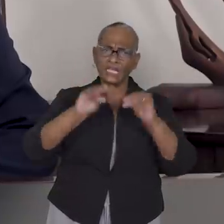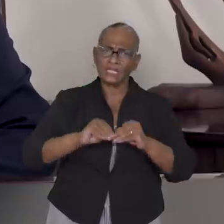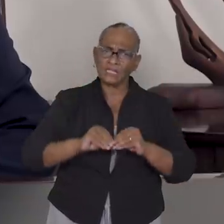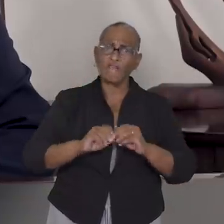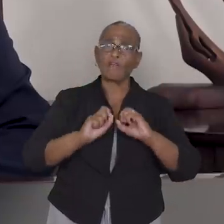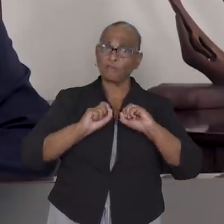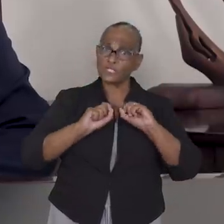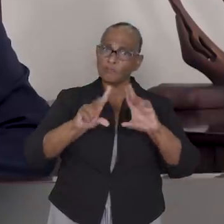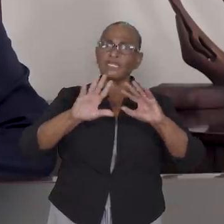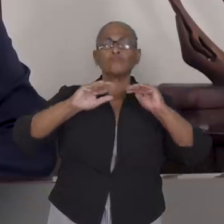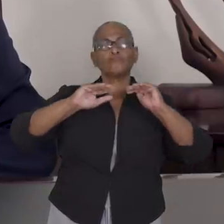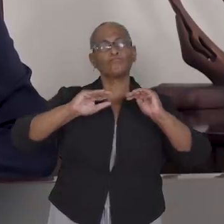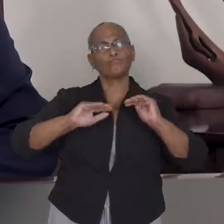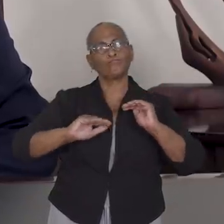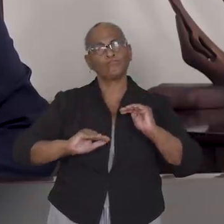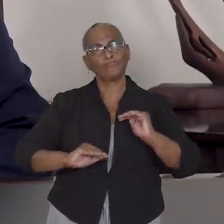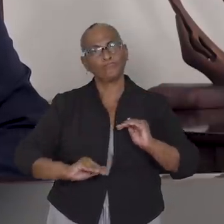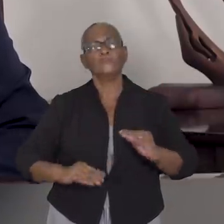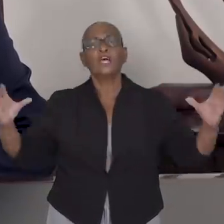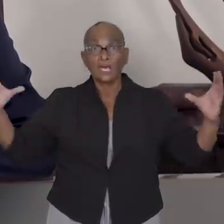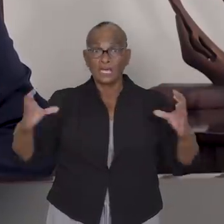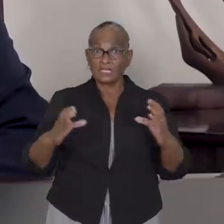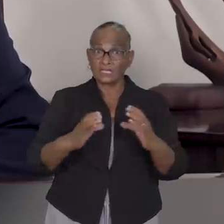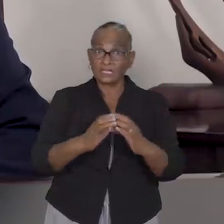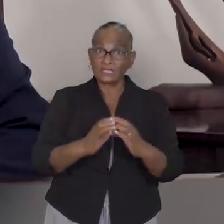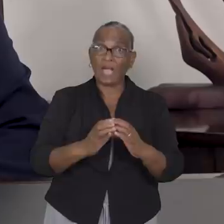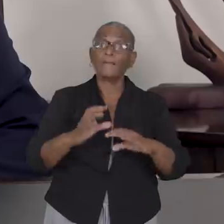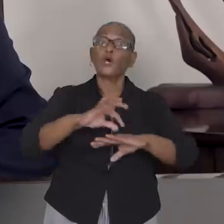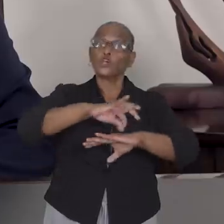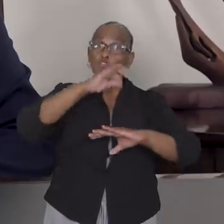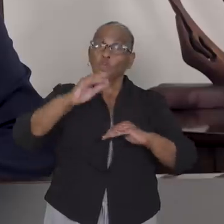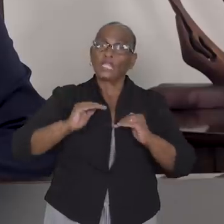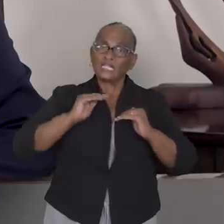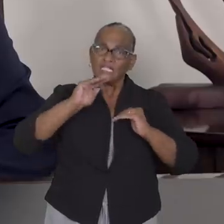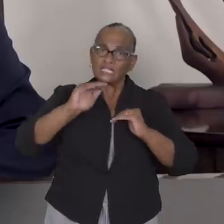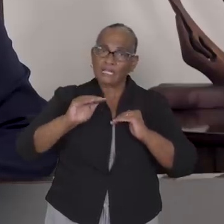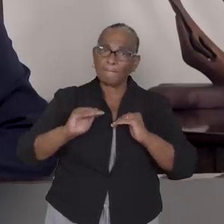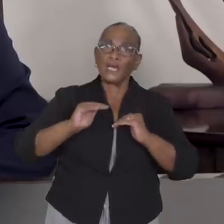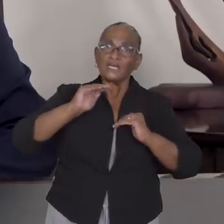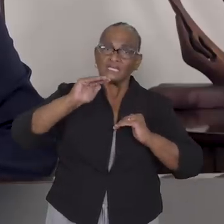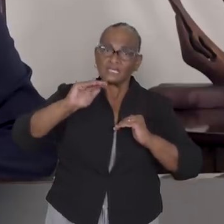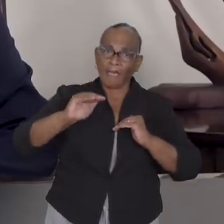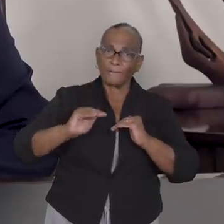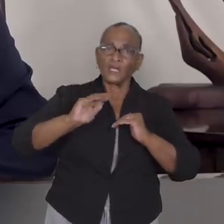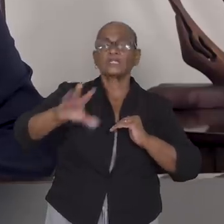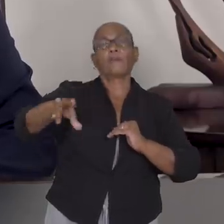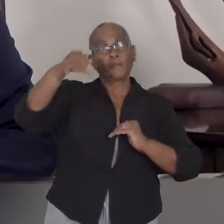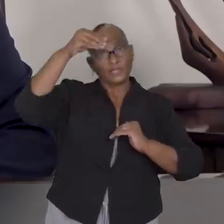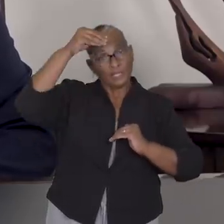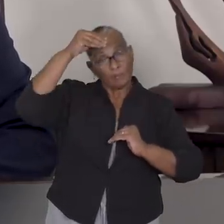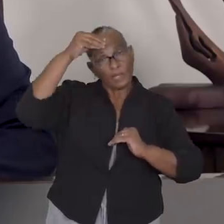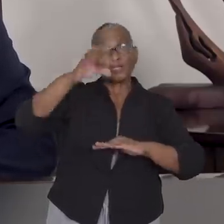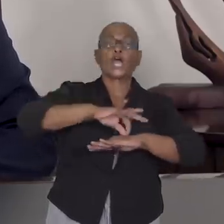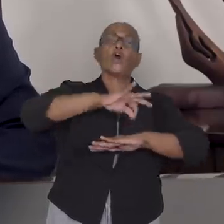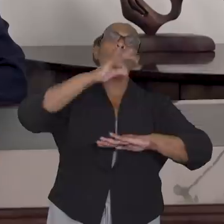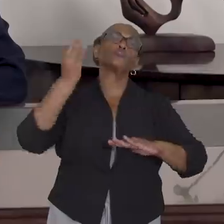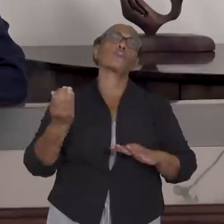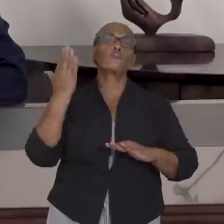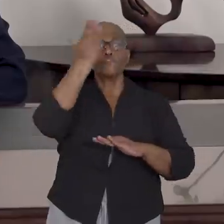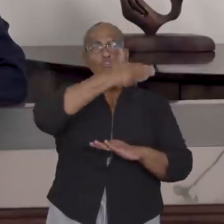besmettingen te bereiken. Gezamenlijk alle gezondheidsstappen in acht nemen voor een gezonder Suriname.